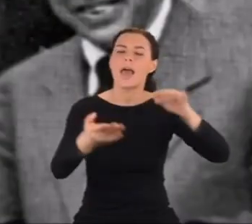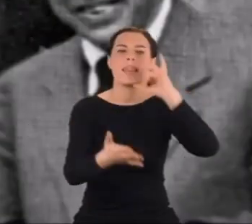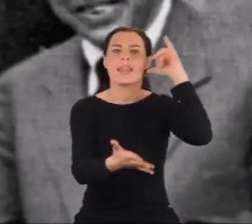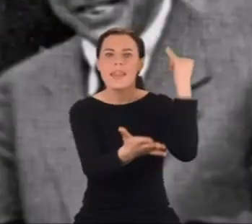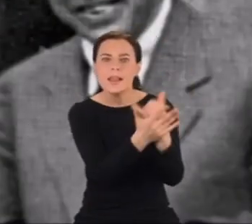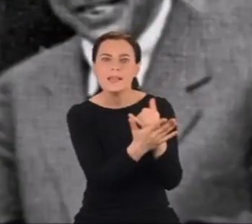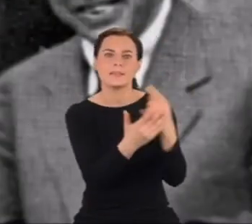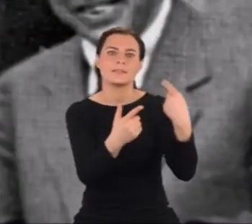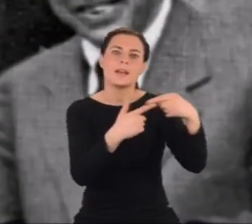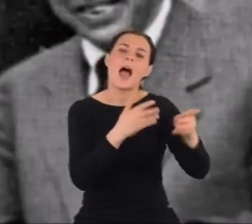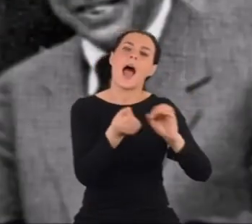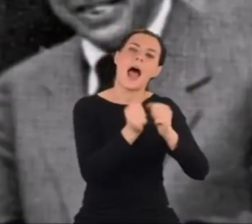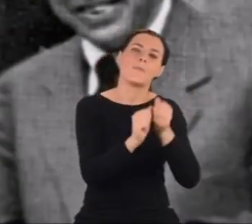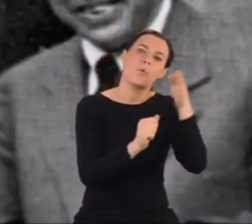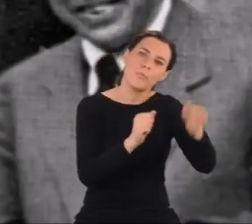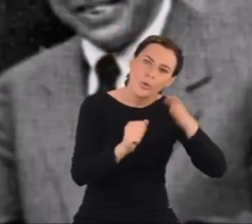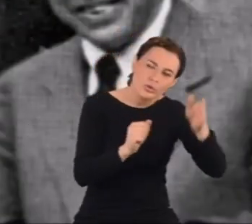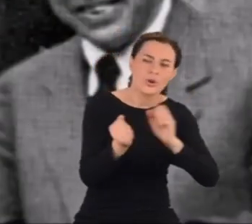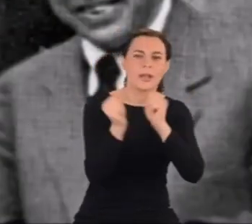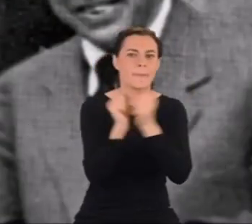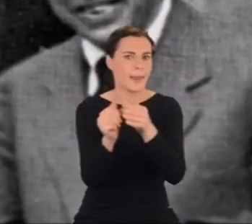wysyłanych koleją i statkami.